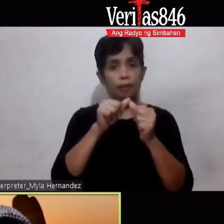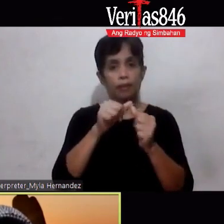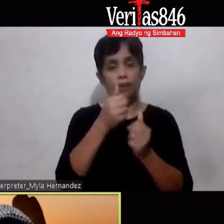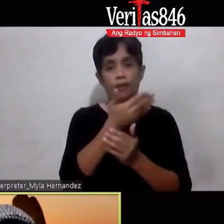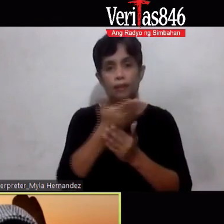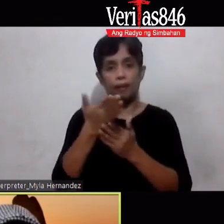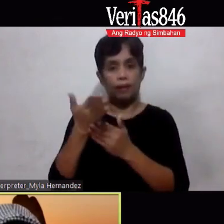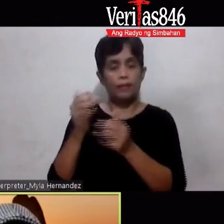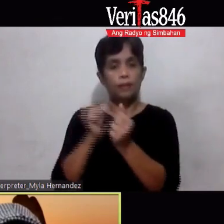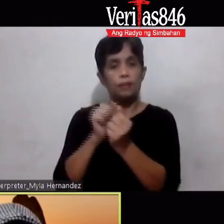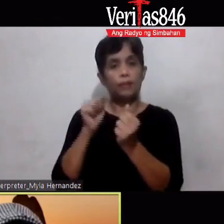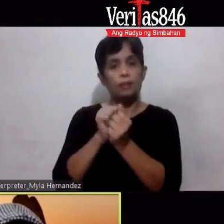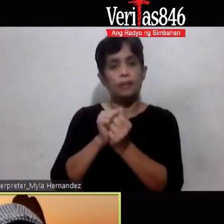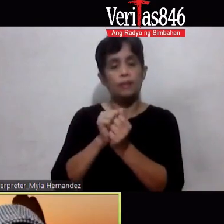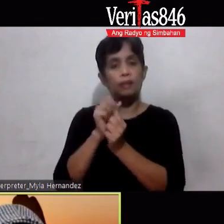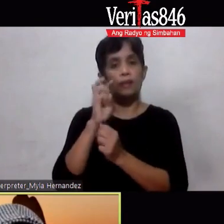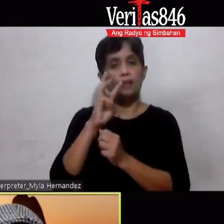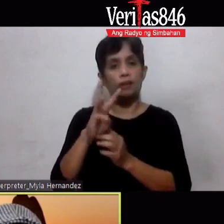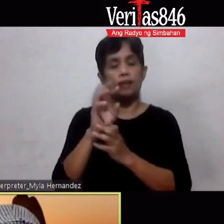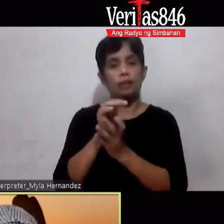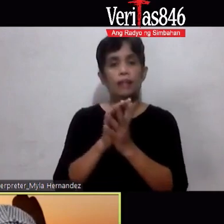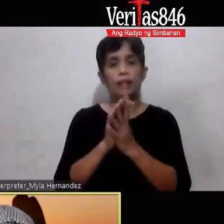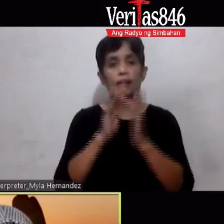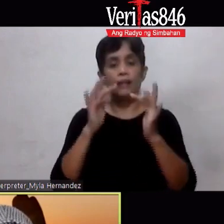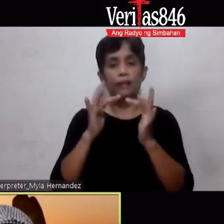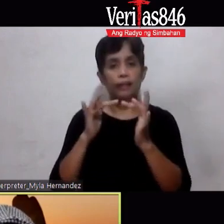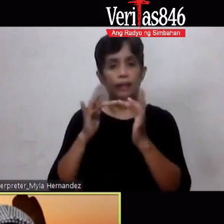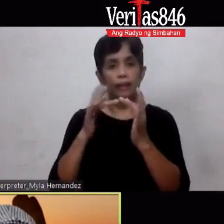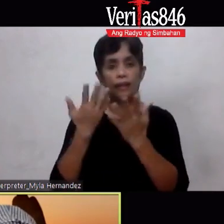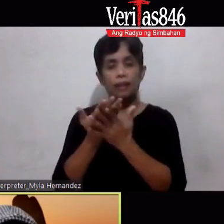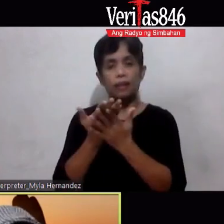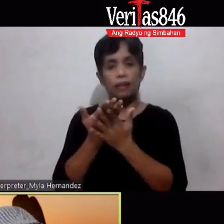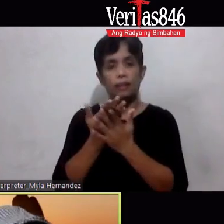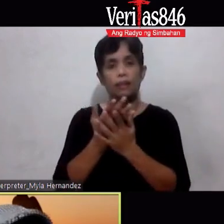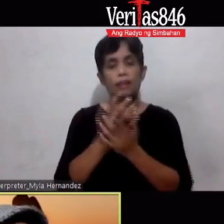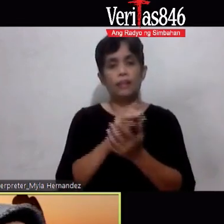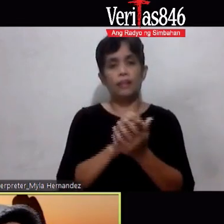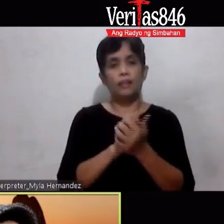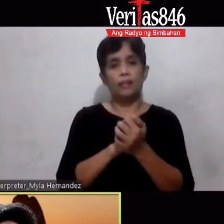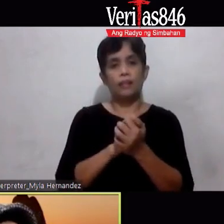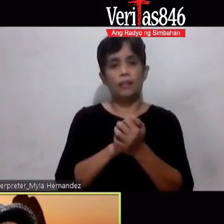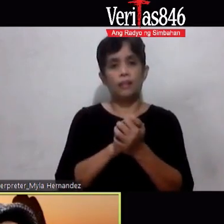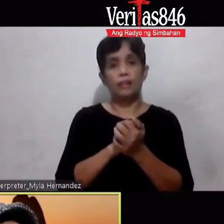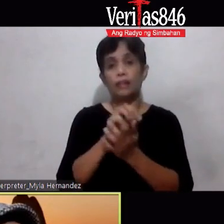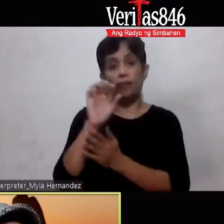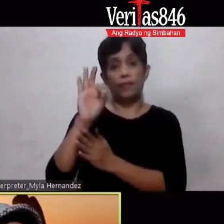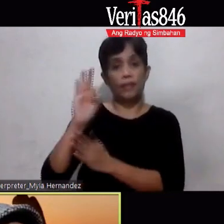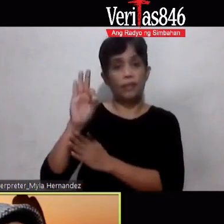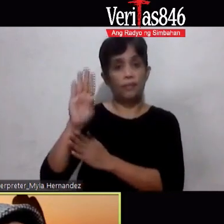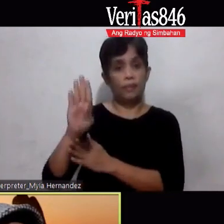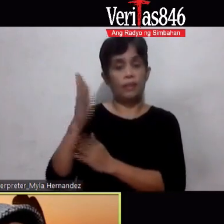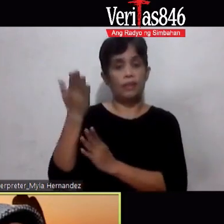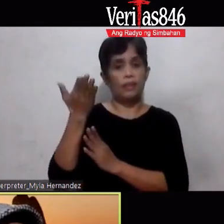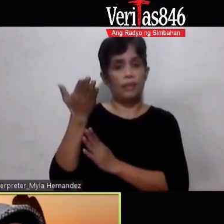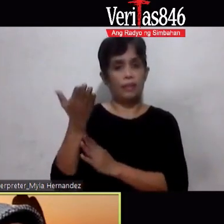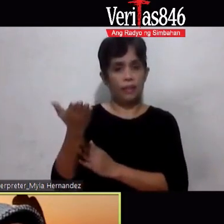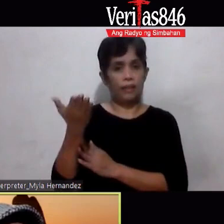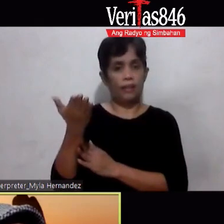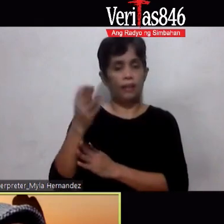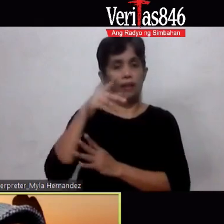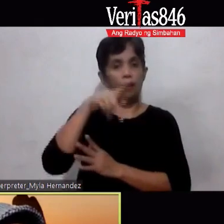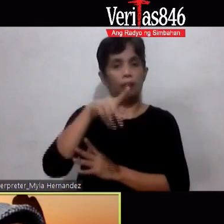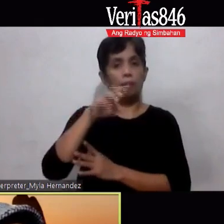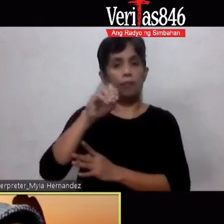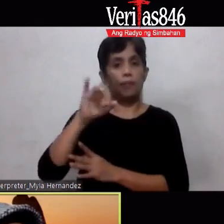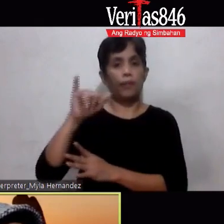nanunood via the internet www.bertas846.ph O yan po Nasa Facebook na tayo Nandyan na nga po agad sila Poyen